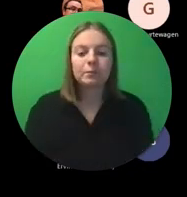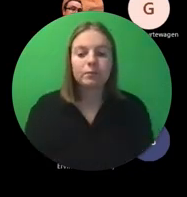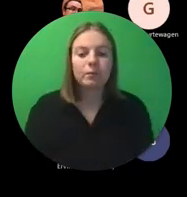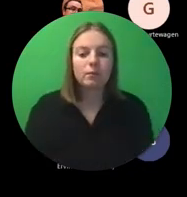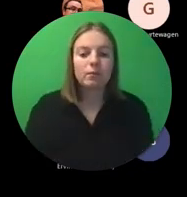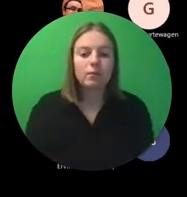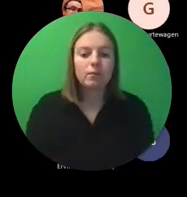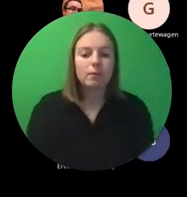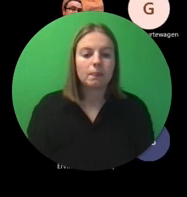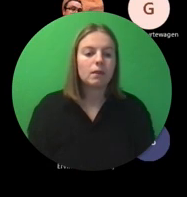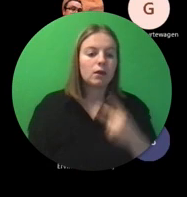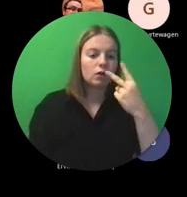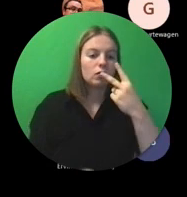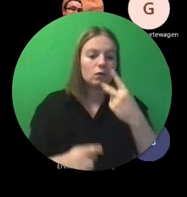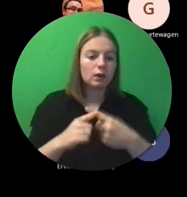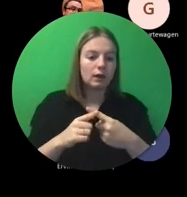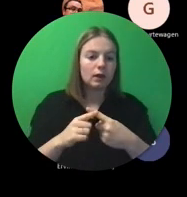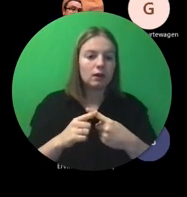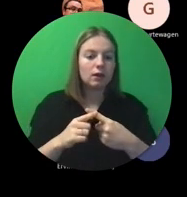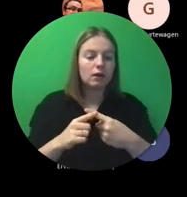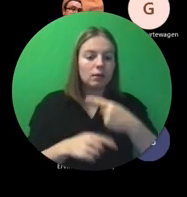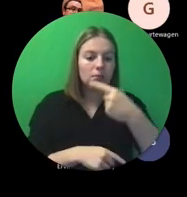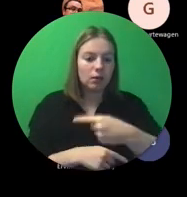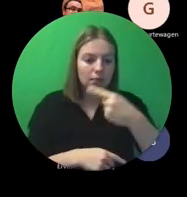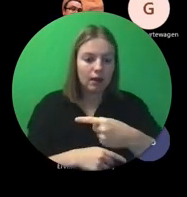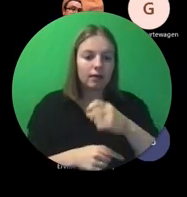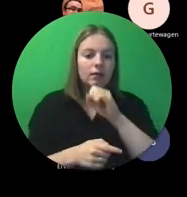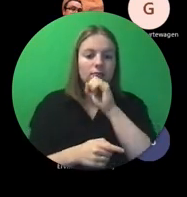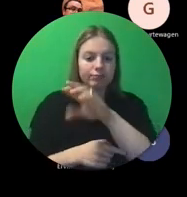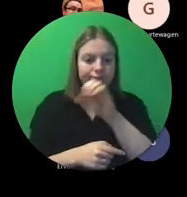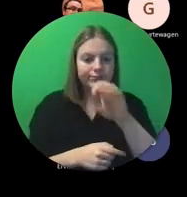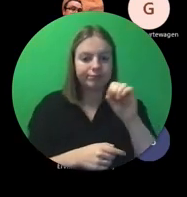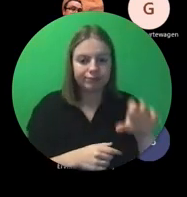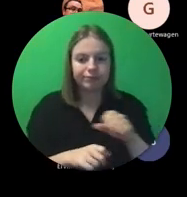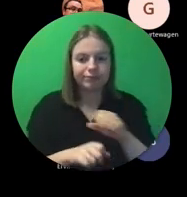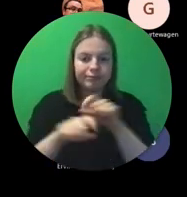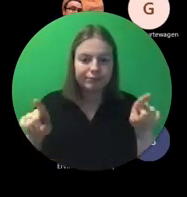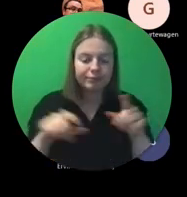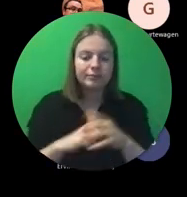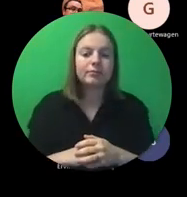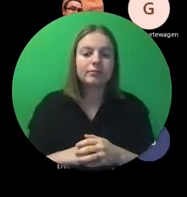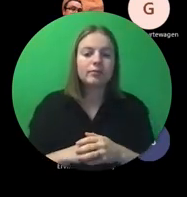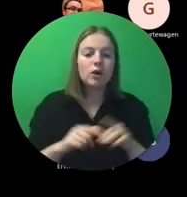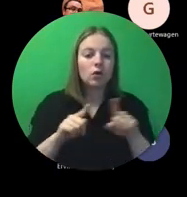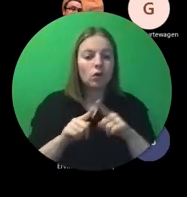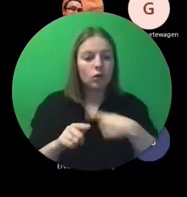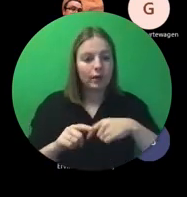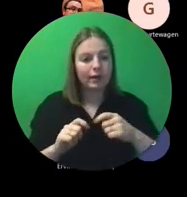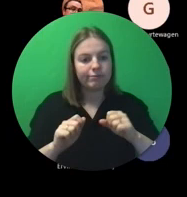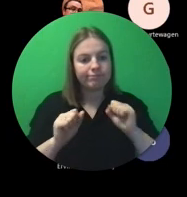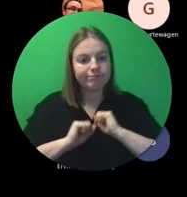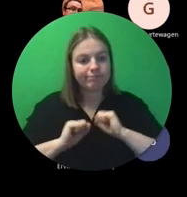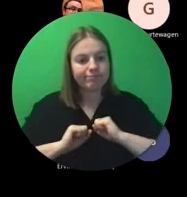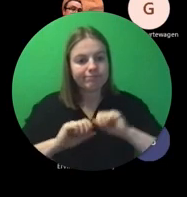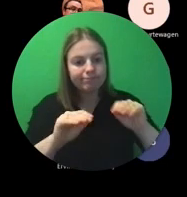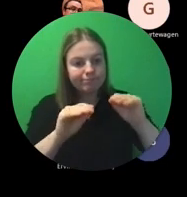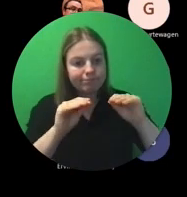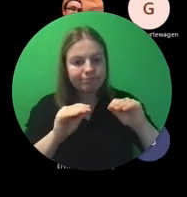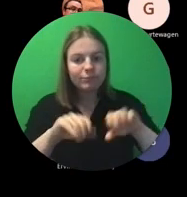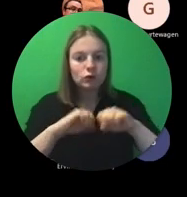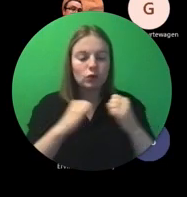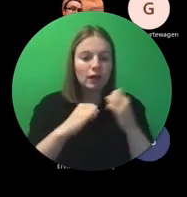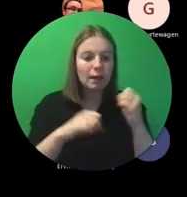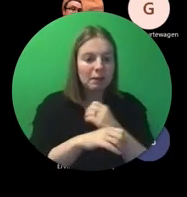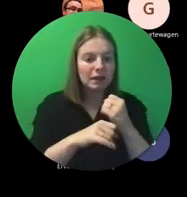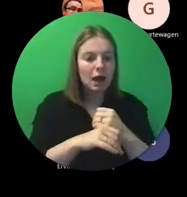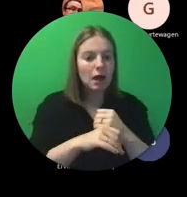die wordt twee keer per maand trouwens uitgestuurd sociale media trainingen die door epos op regelmatige basis